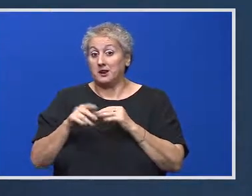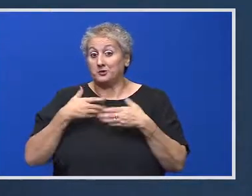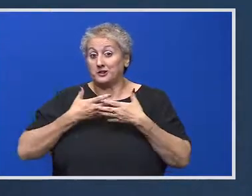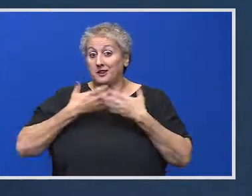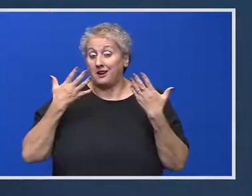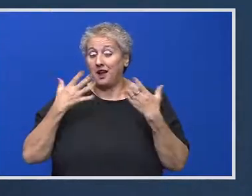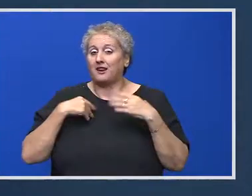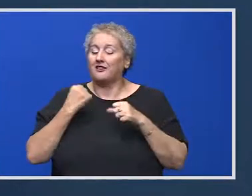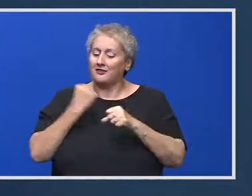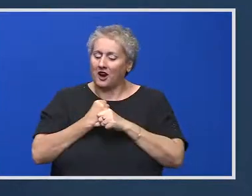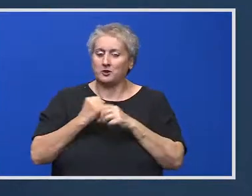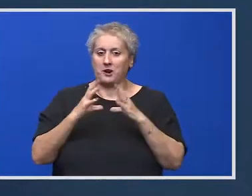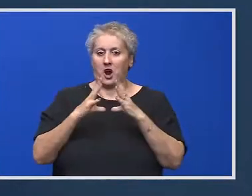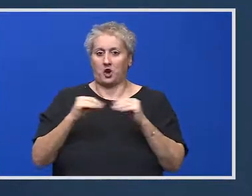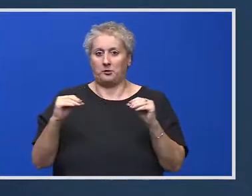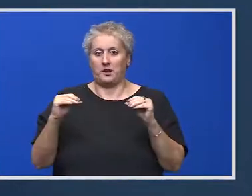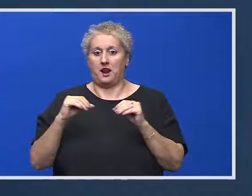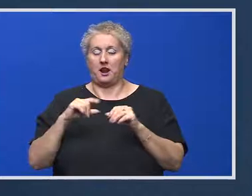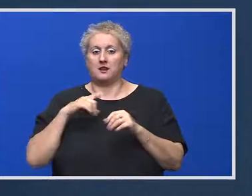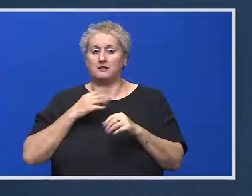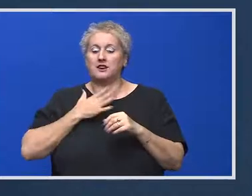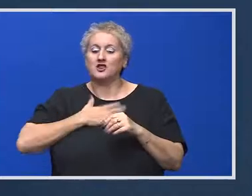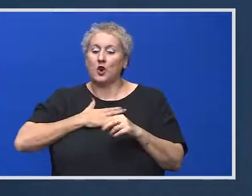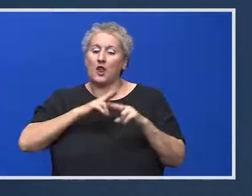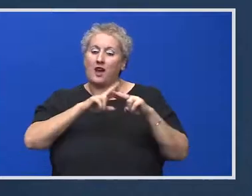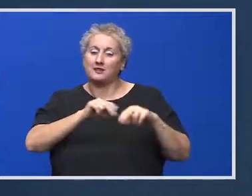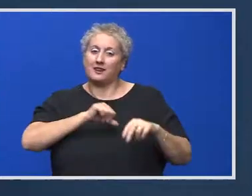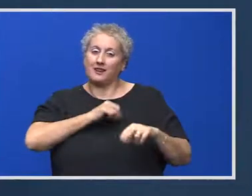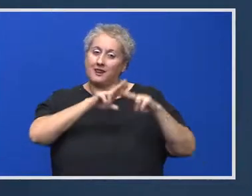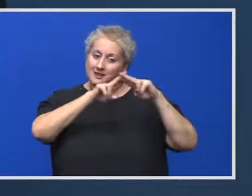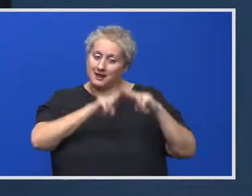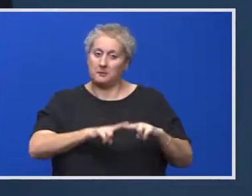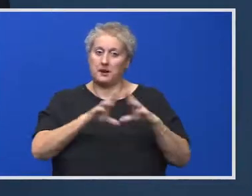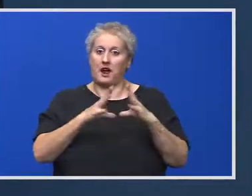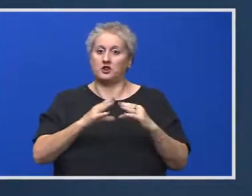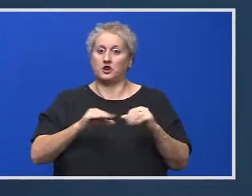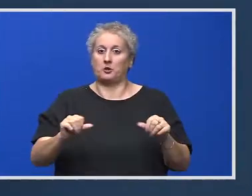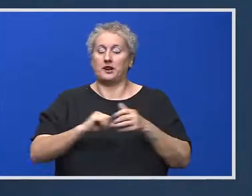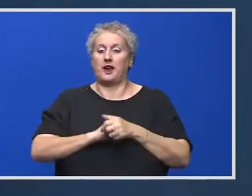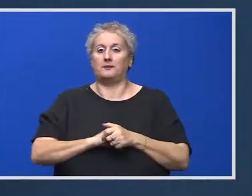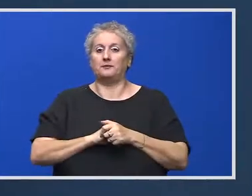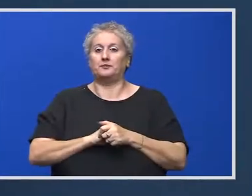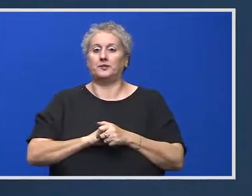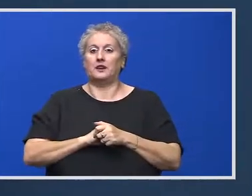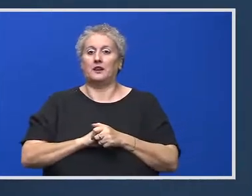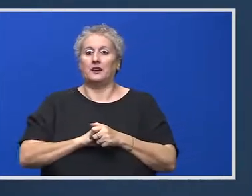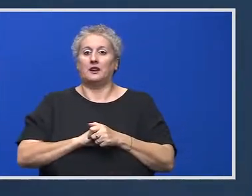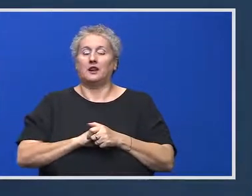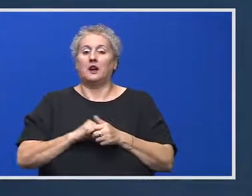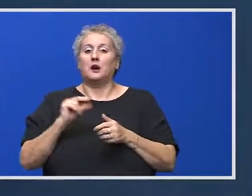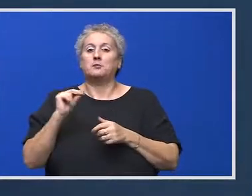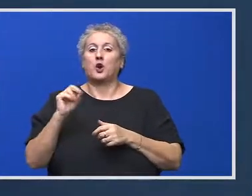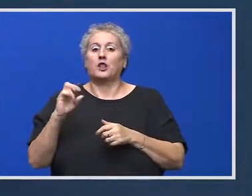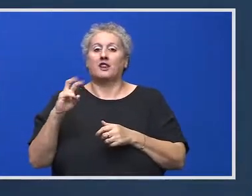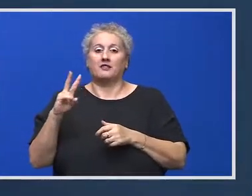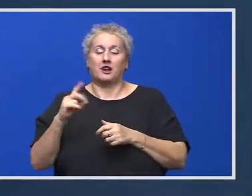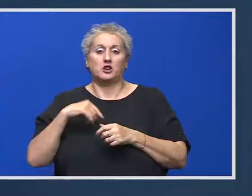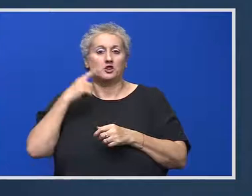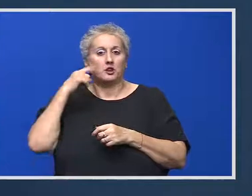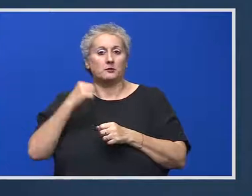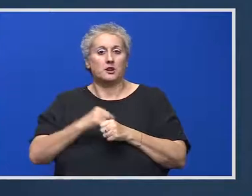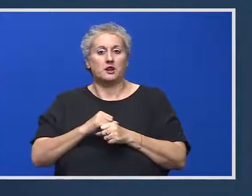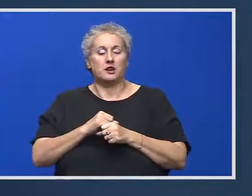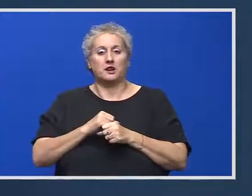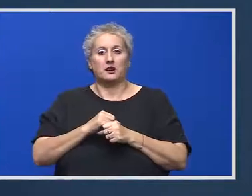Vom face ca România să-și dorească să rămână în România. Mulțumesc. Bună ziua, Laura Culiță, Știrile ProTV. Știm că în